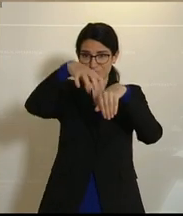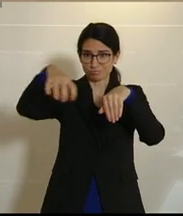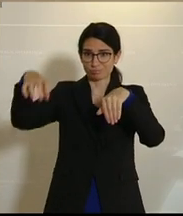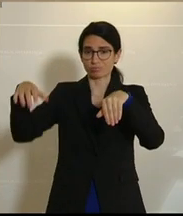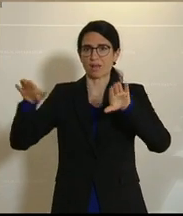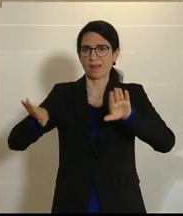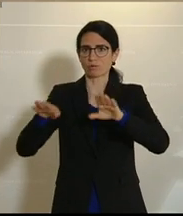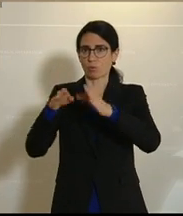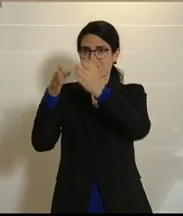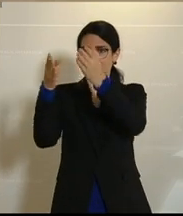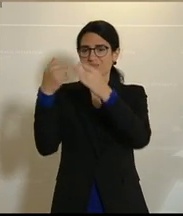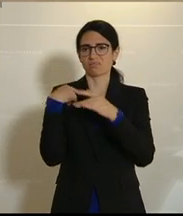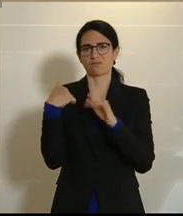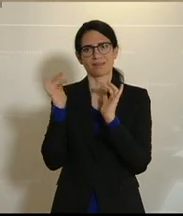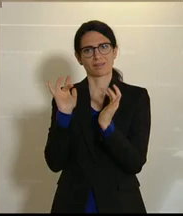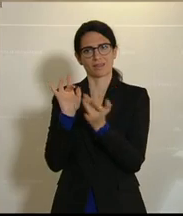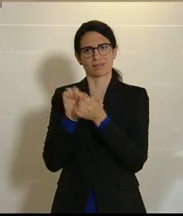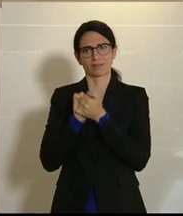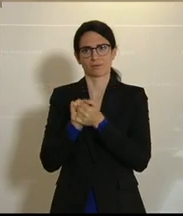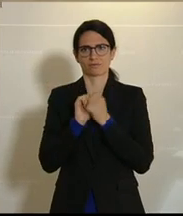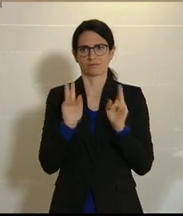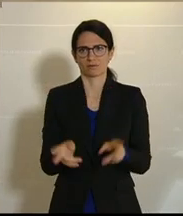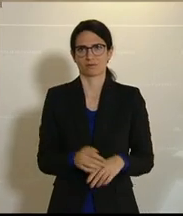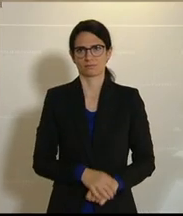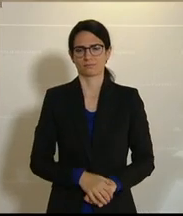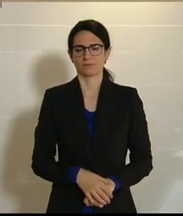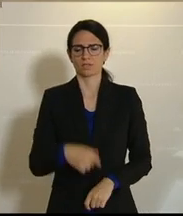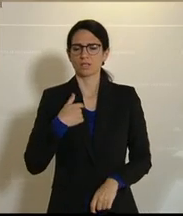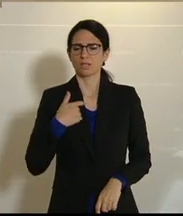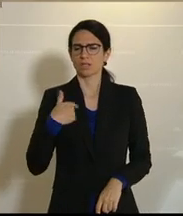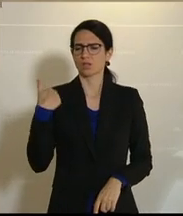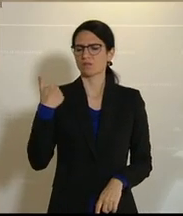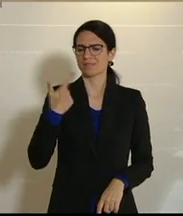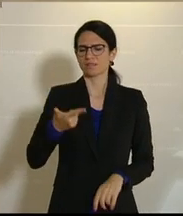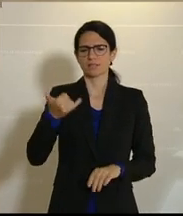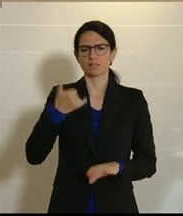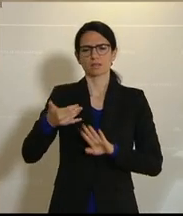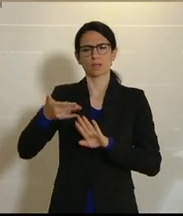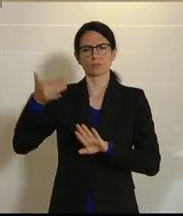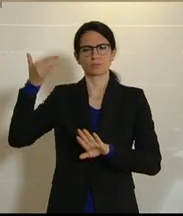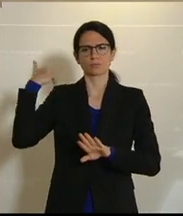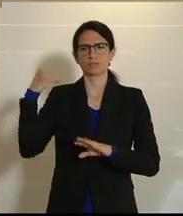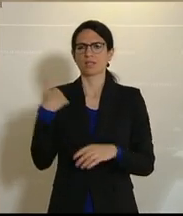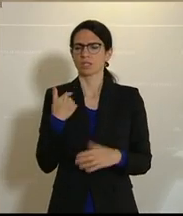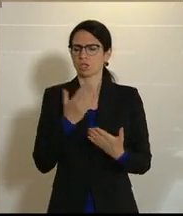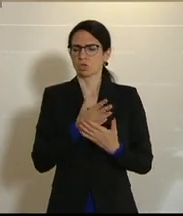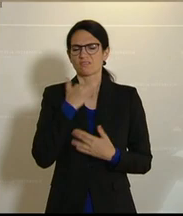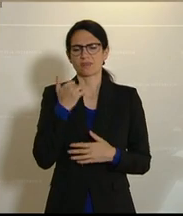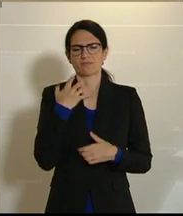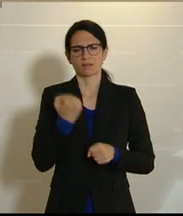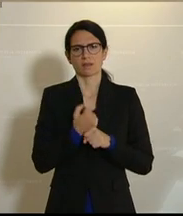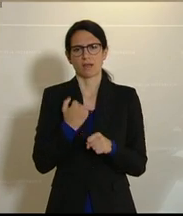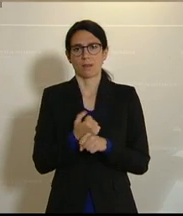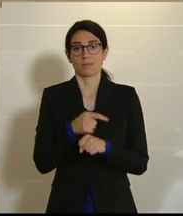Ich habe aber auch vor 20 Jahren mich schon sehr intensiv in diese Anti-Atom-Politik eingebracht. Und ich habe auch